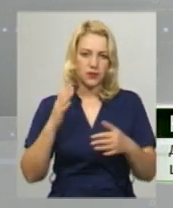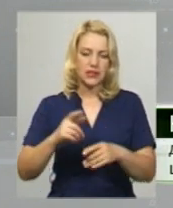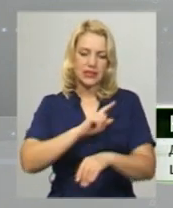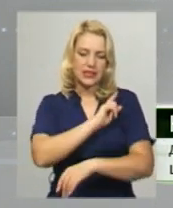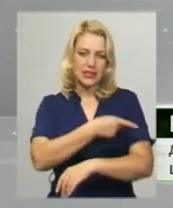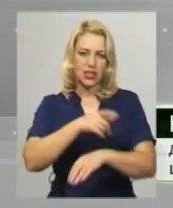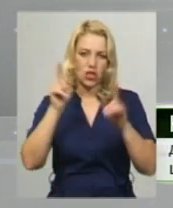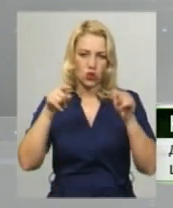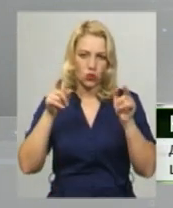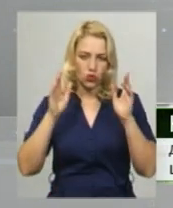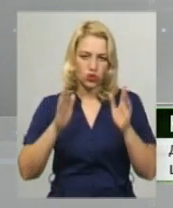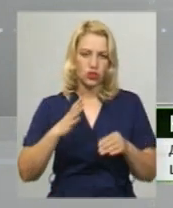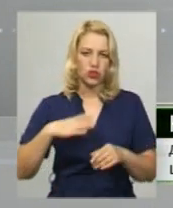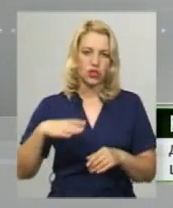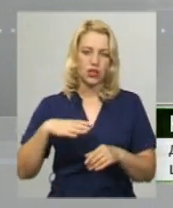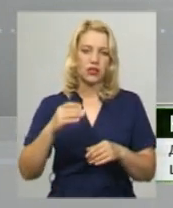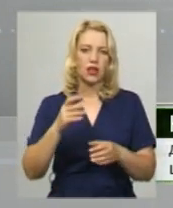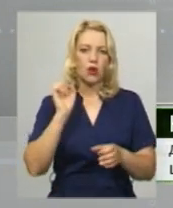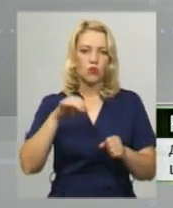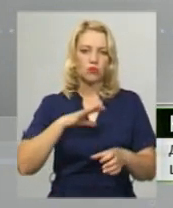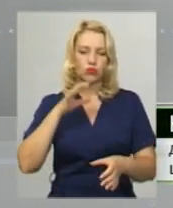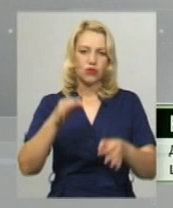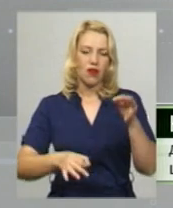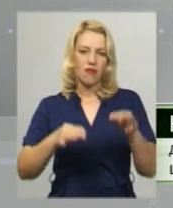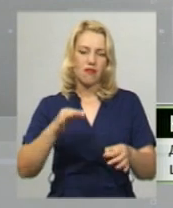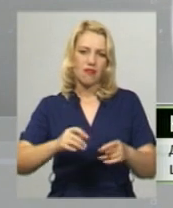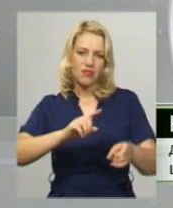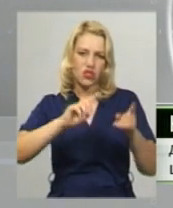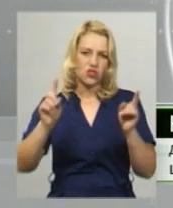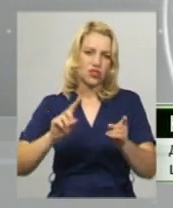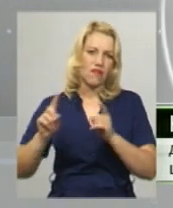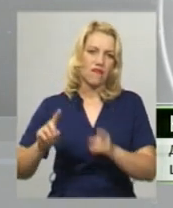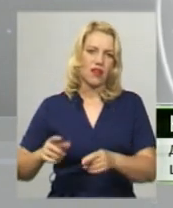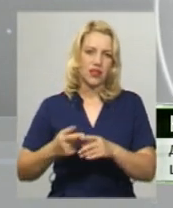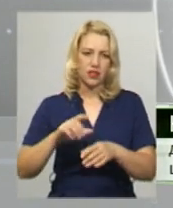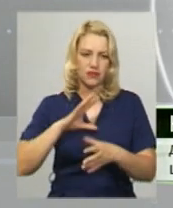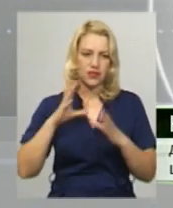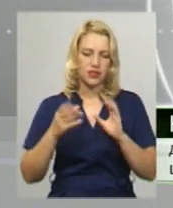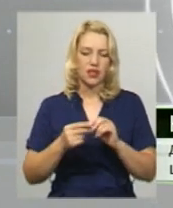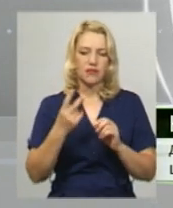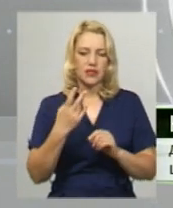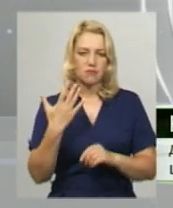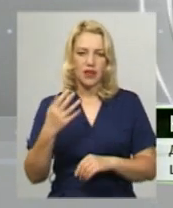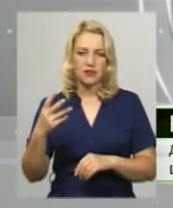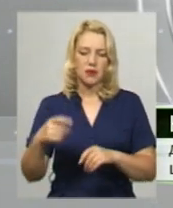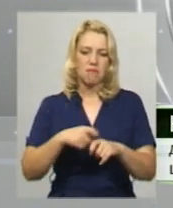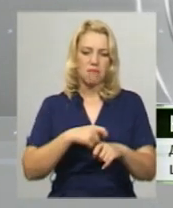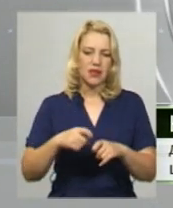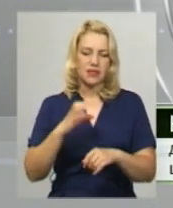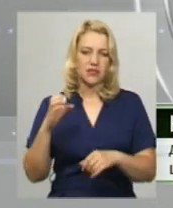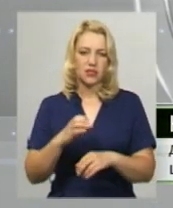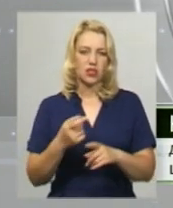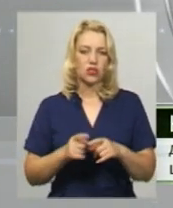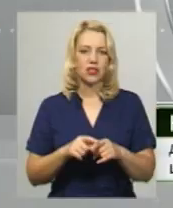дощ, в окремих районах можливий крупний град та сильні шквали 25-30 метрів за секунду. Рівень небезпечності очікуємо другий